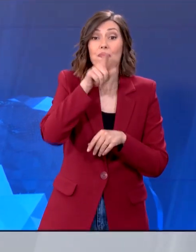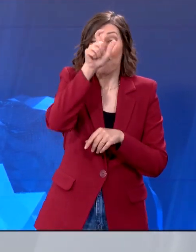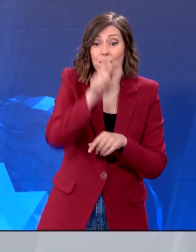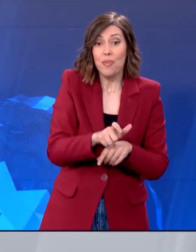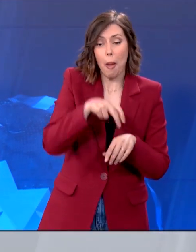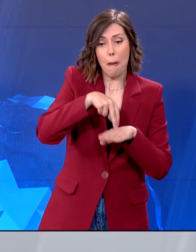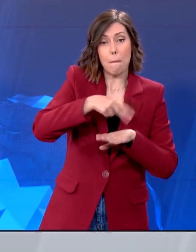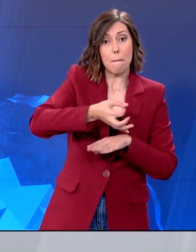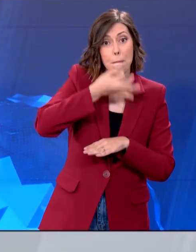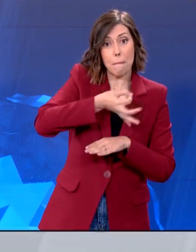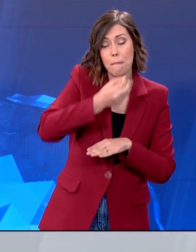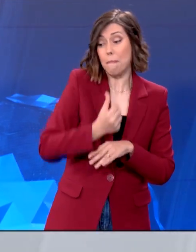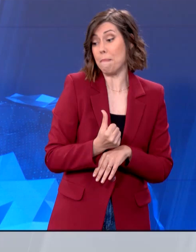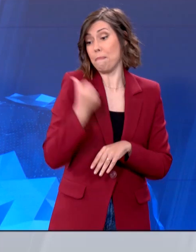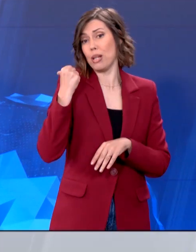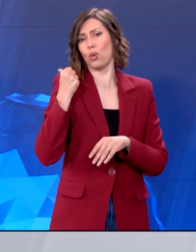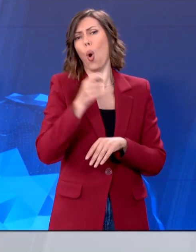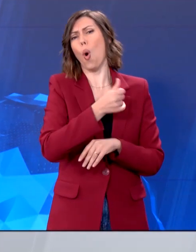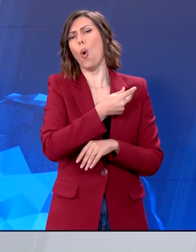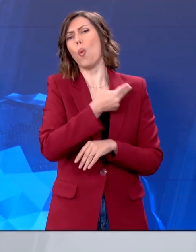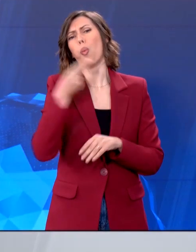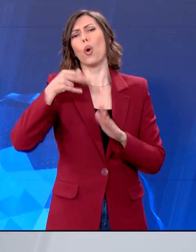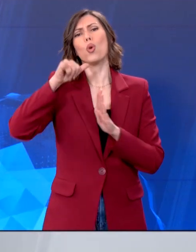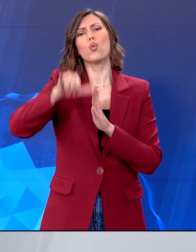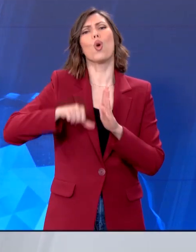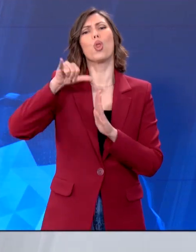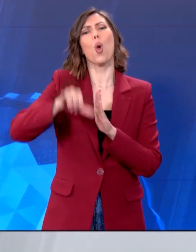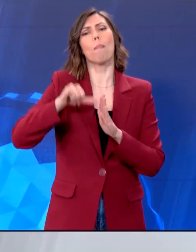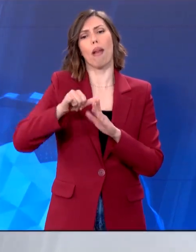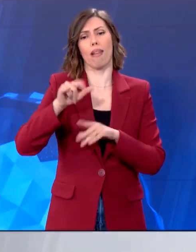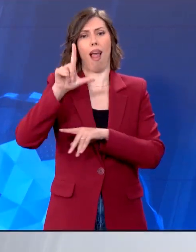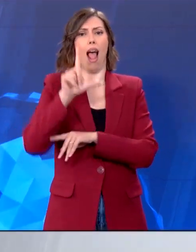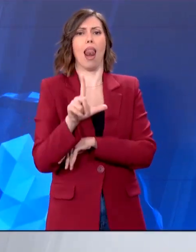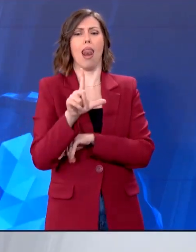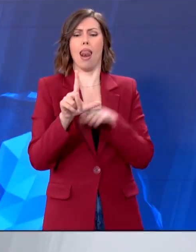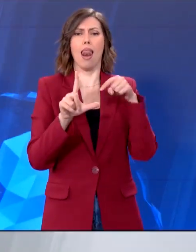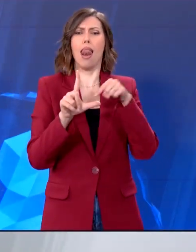φάρσα κρατώντας το γράμμα L που σημαίνει χαμένος πίσω από τον Σούνακ.